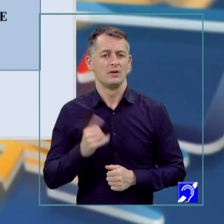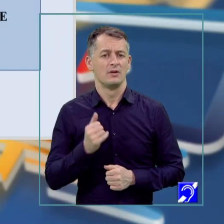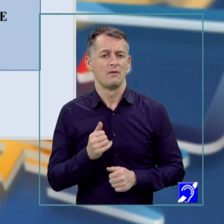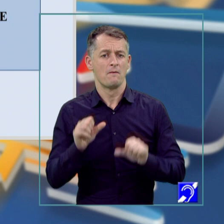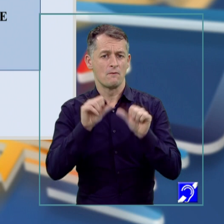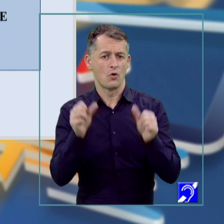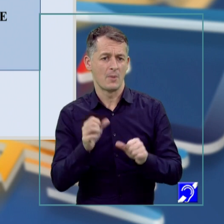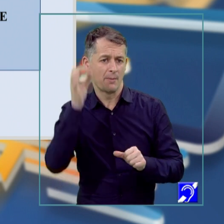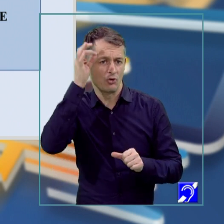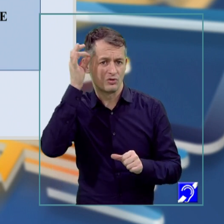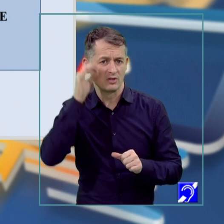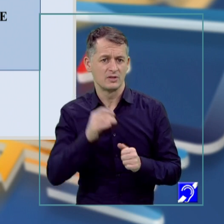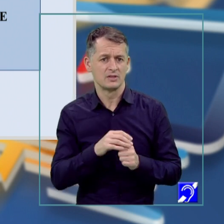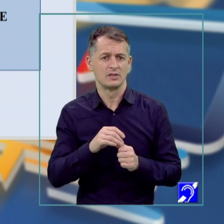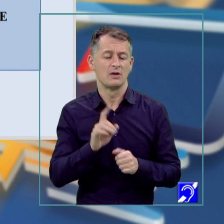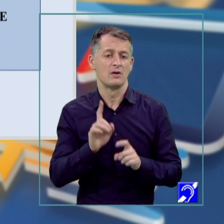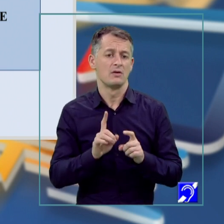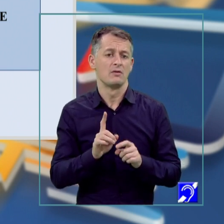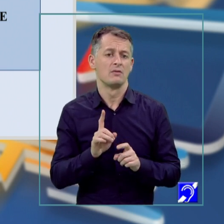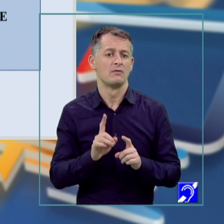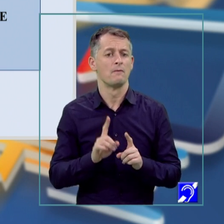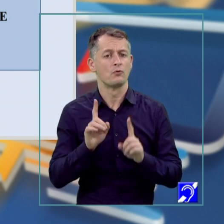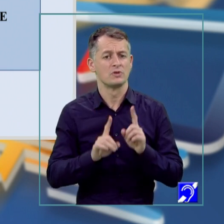intenției de a imagina. În funcție de aceste criterii avem